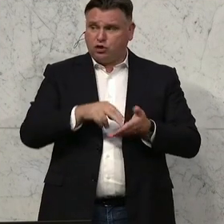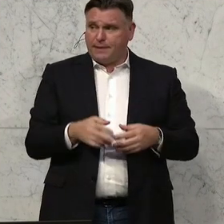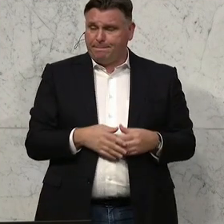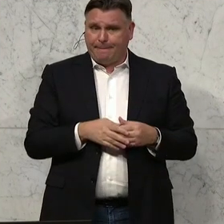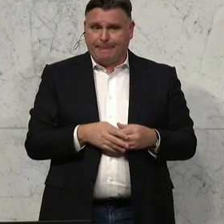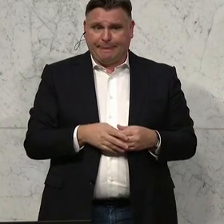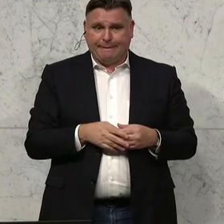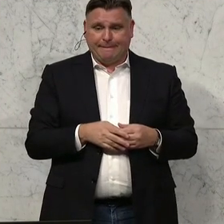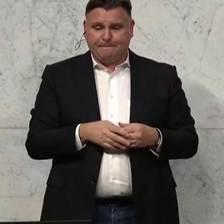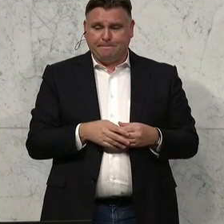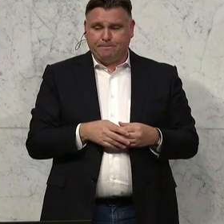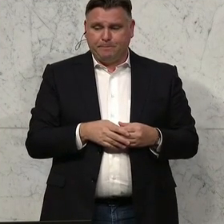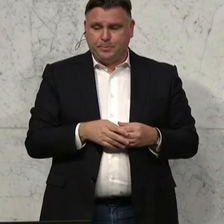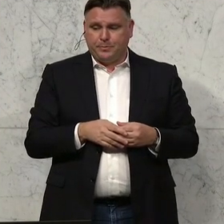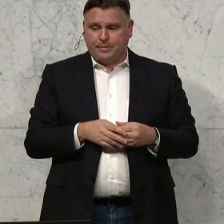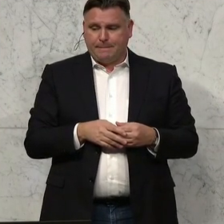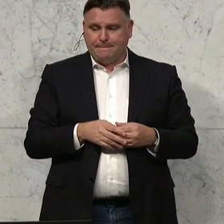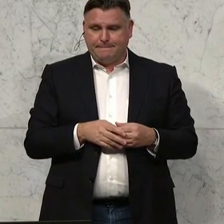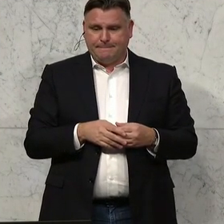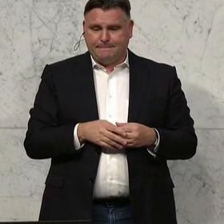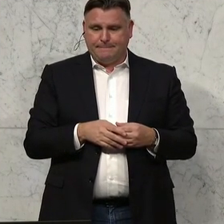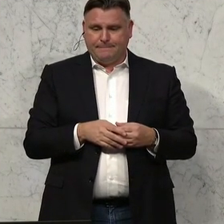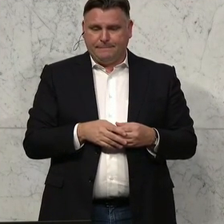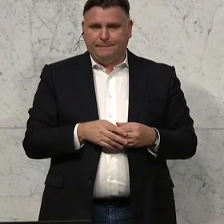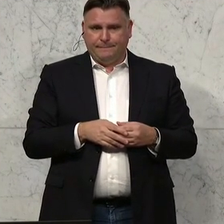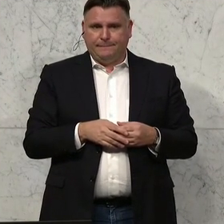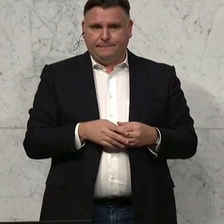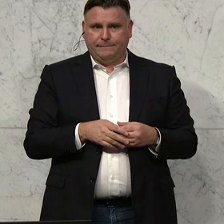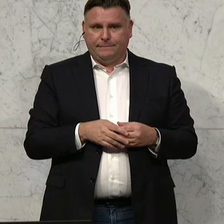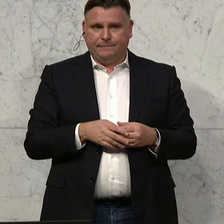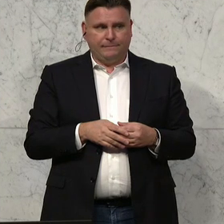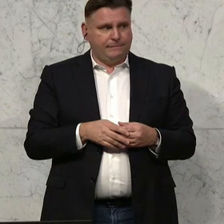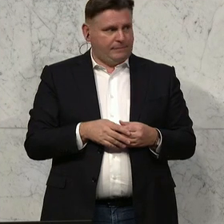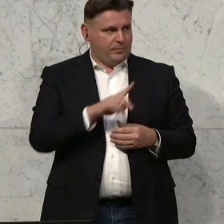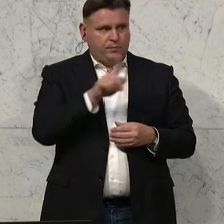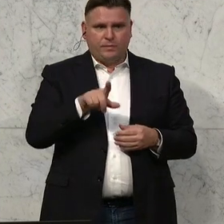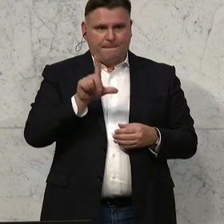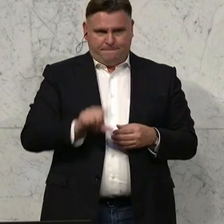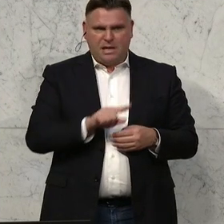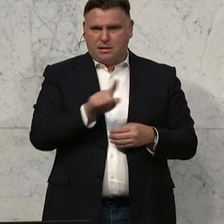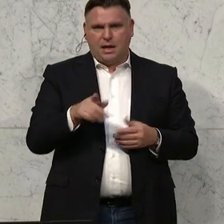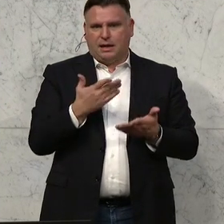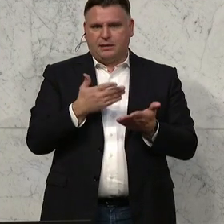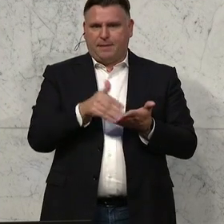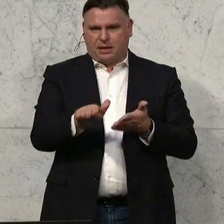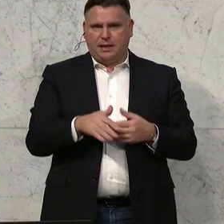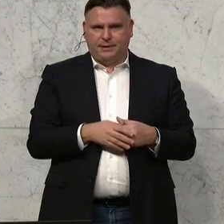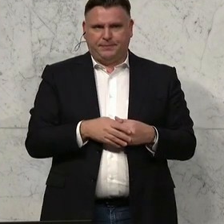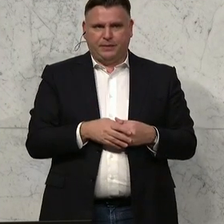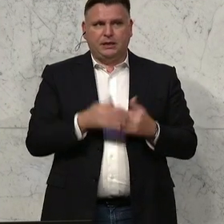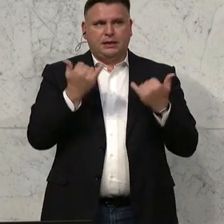Verfassung, um ein Misstrauensvotum gegen den amtierenden Bundeskanzler durch die Bevölkerung zu ermöglichen. Aufgrund eines